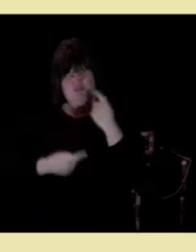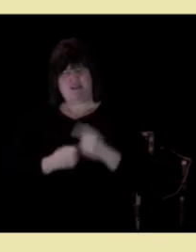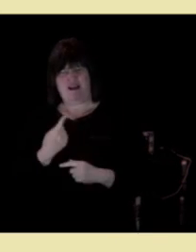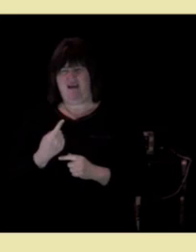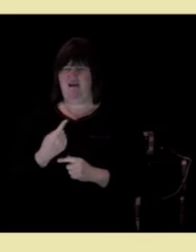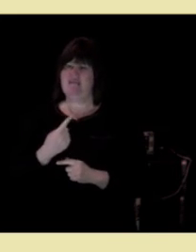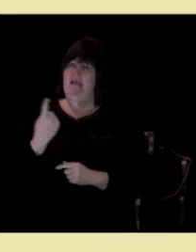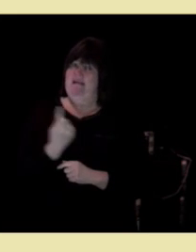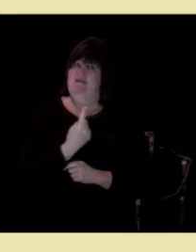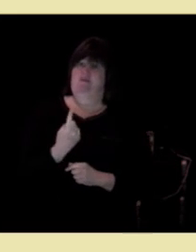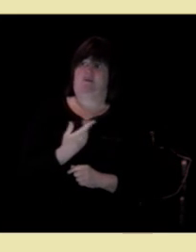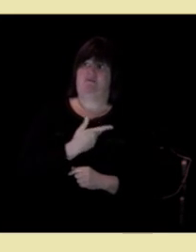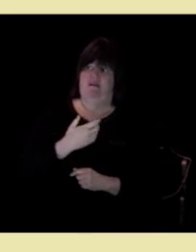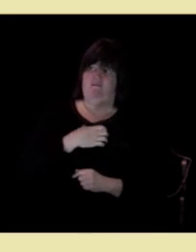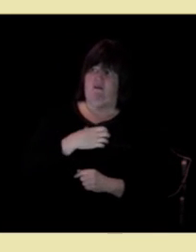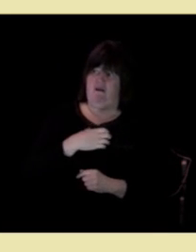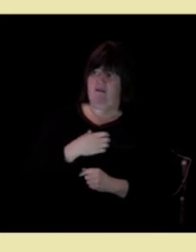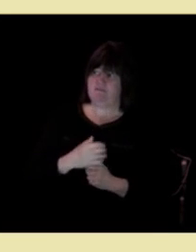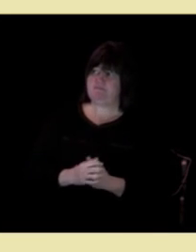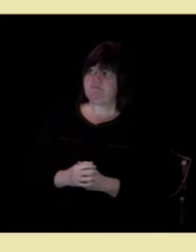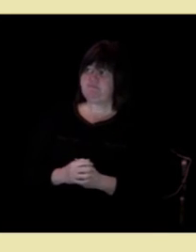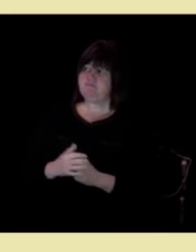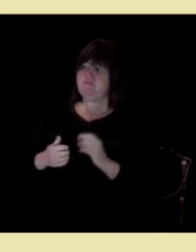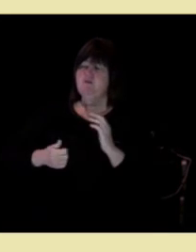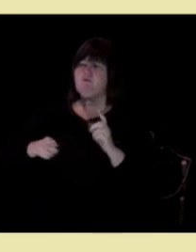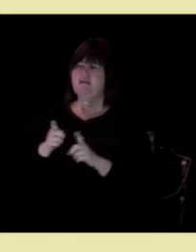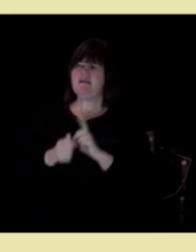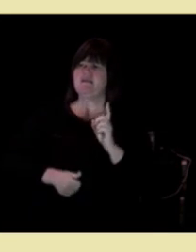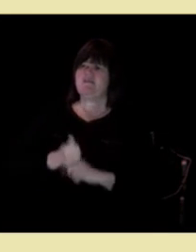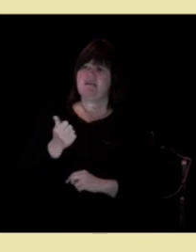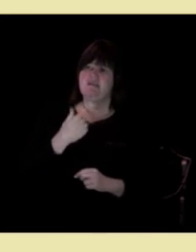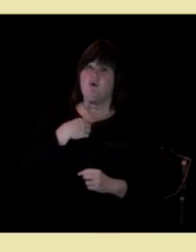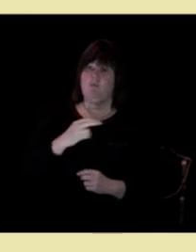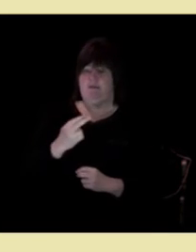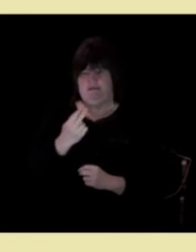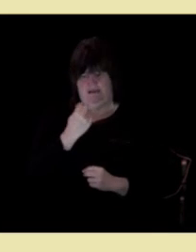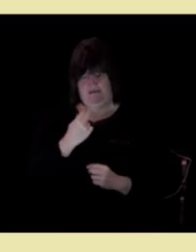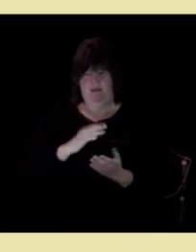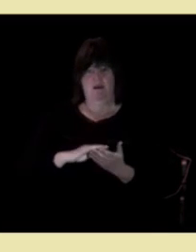like viktig å bli hørt og sett som å spise frukt og grønt.